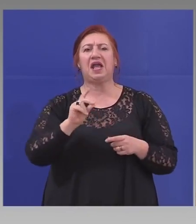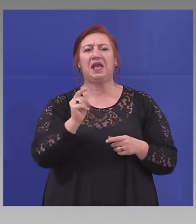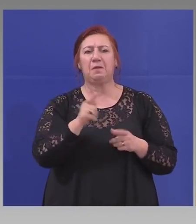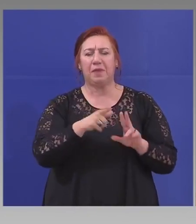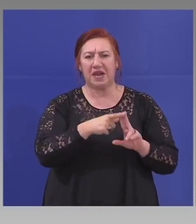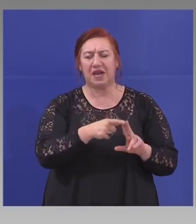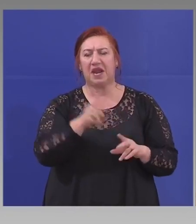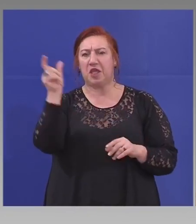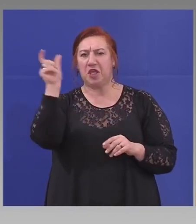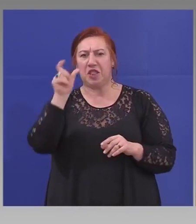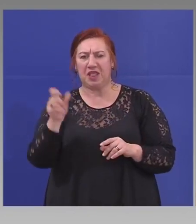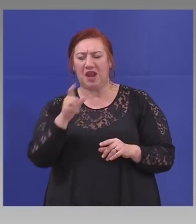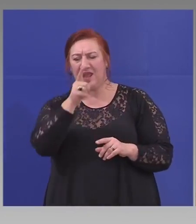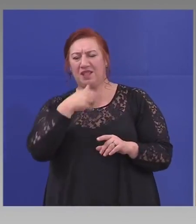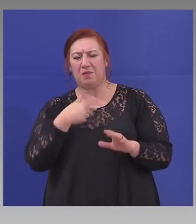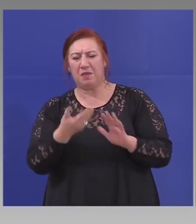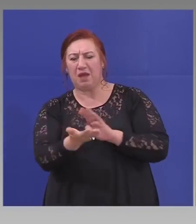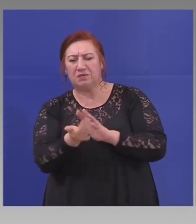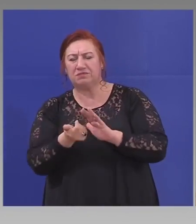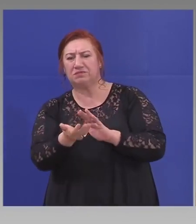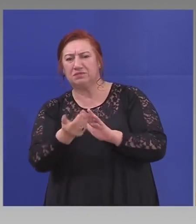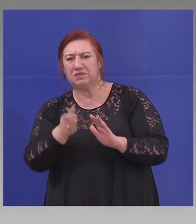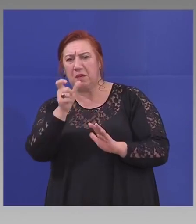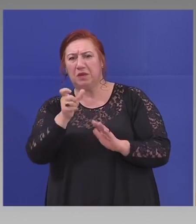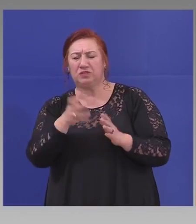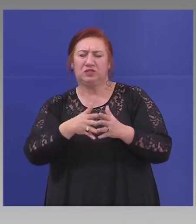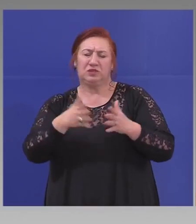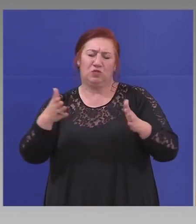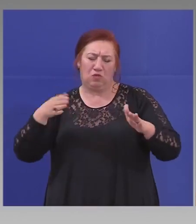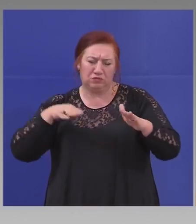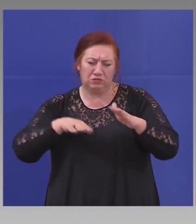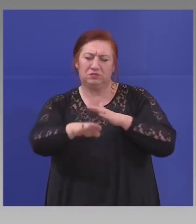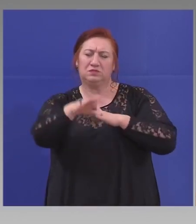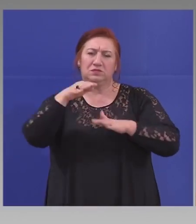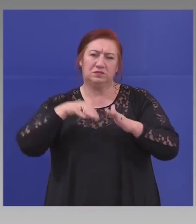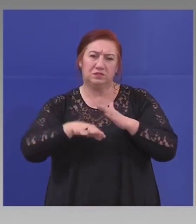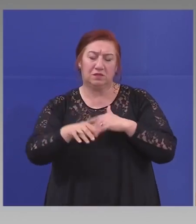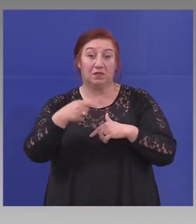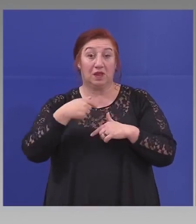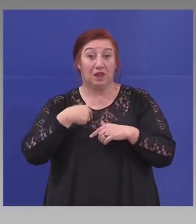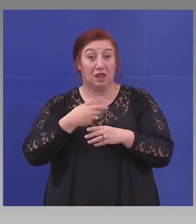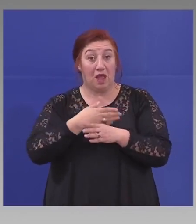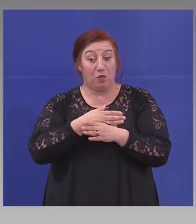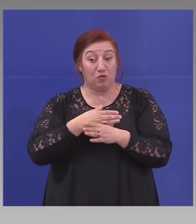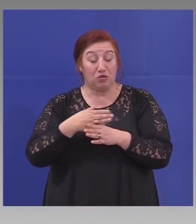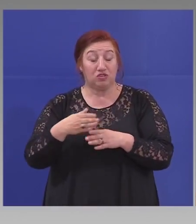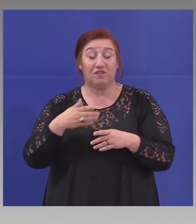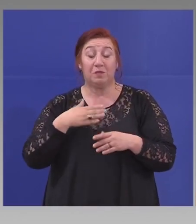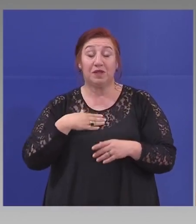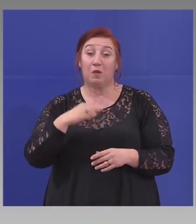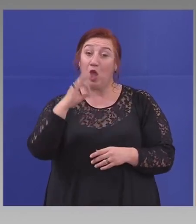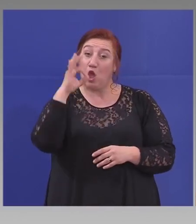беженската вълна по никакъв начин не е спрял. Ние продължаваме да имаме нулева миграция.